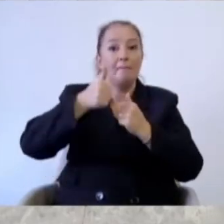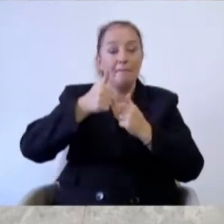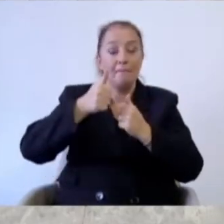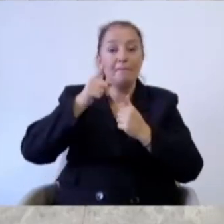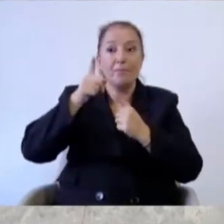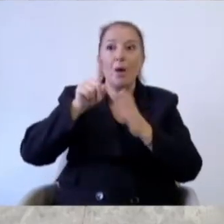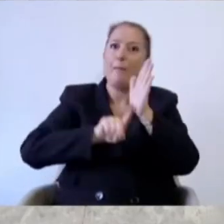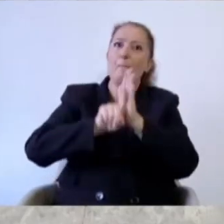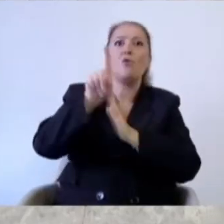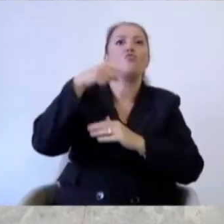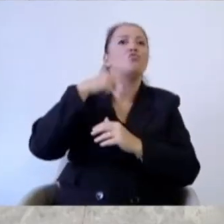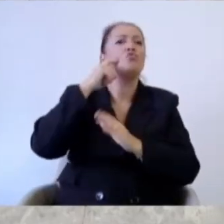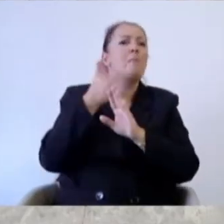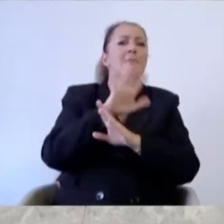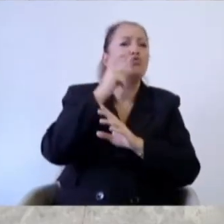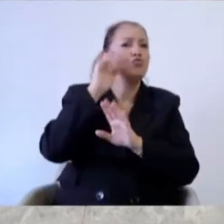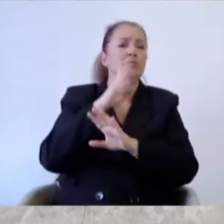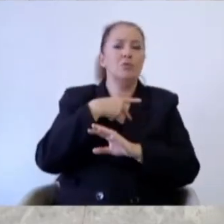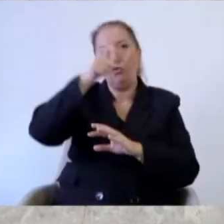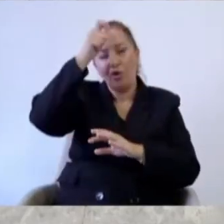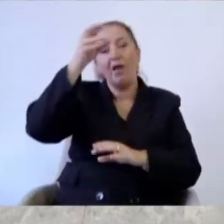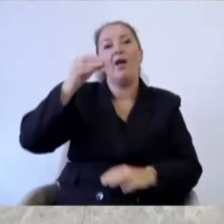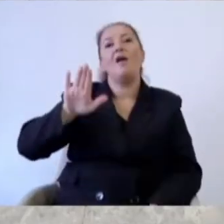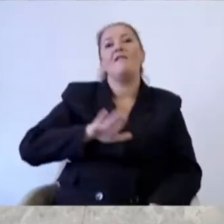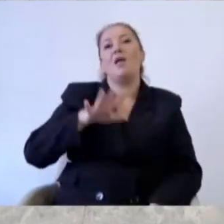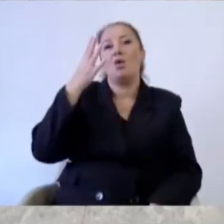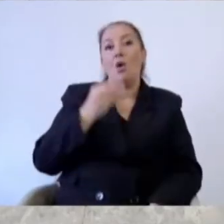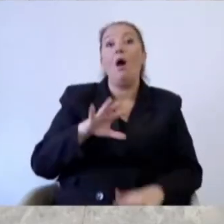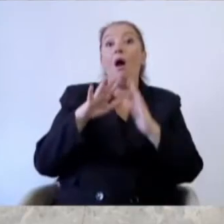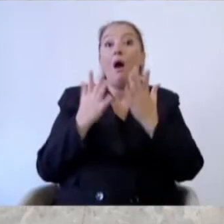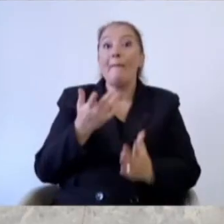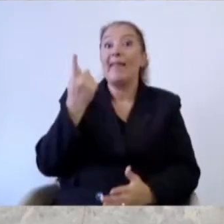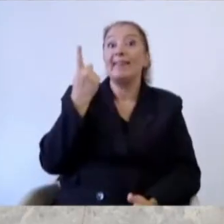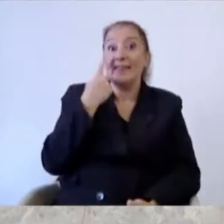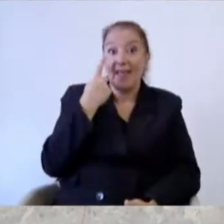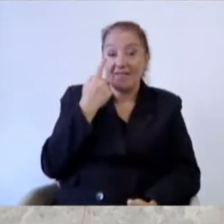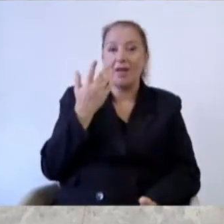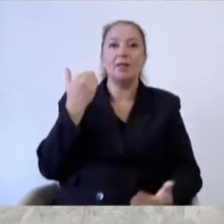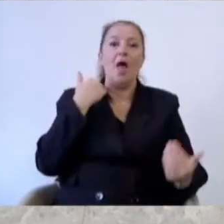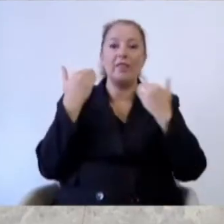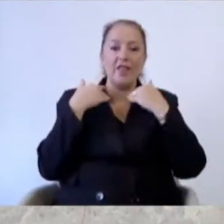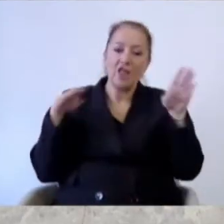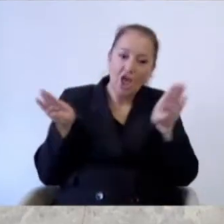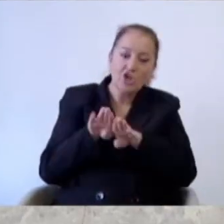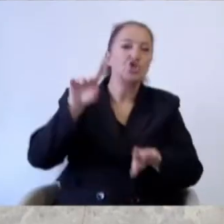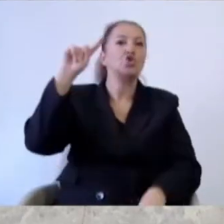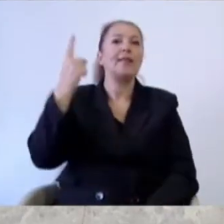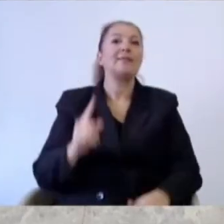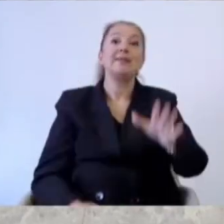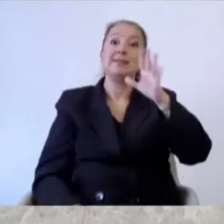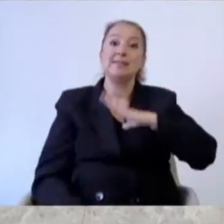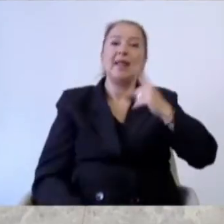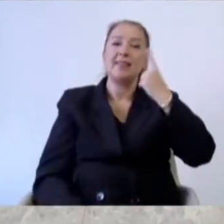bir şeyi düşünmeyiz. Bir Türk evladı olarak ama devleti adaletle yönetmelerini isteriz. bak